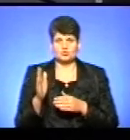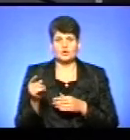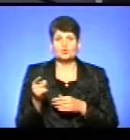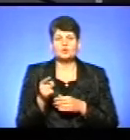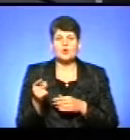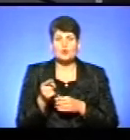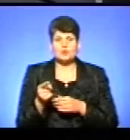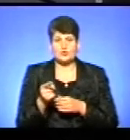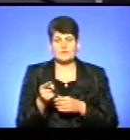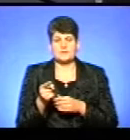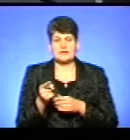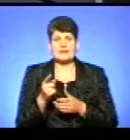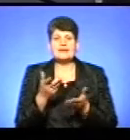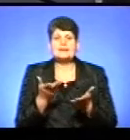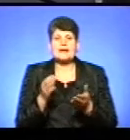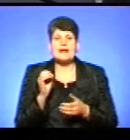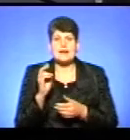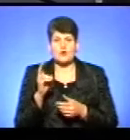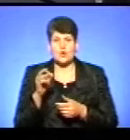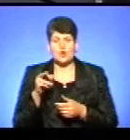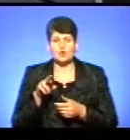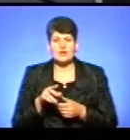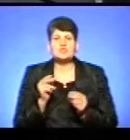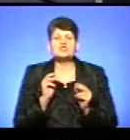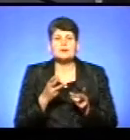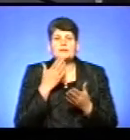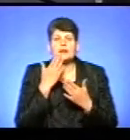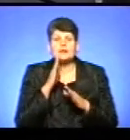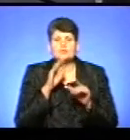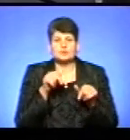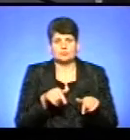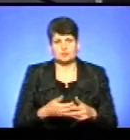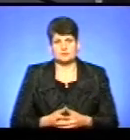Тернополі, яка екологія, чим тут ми дихати будемо?